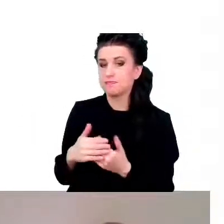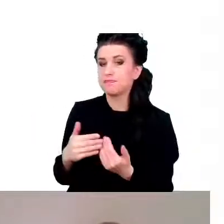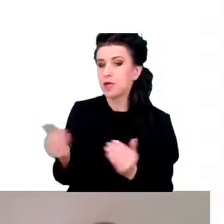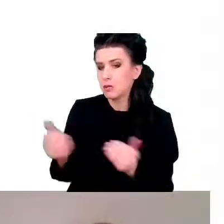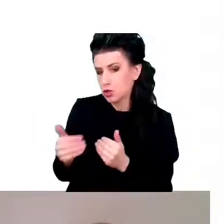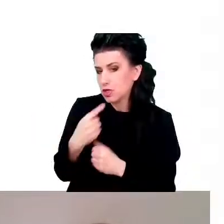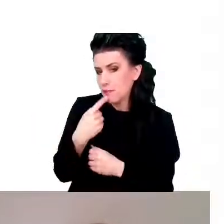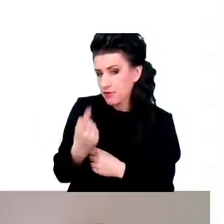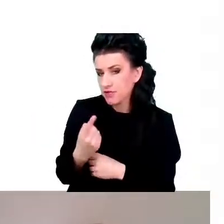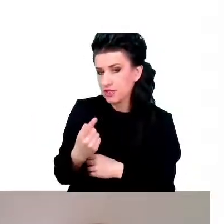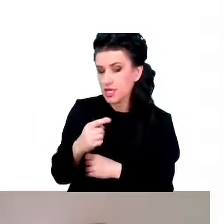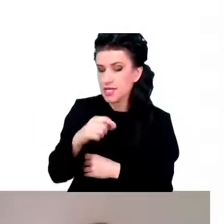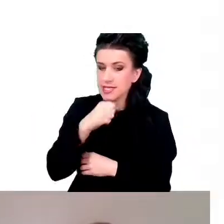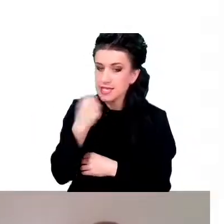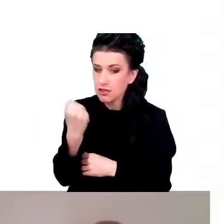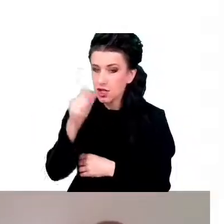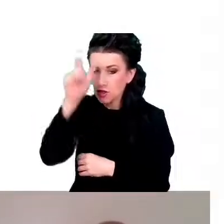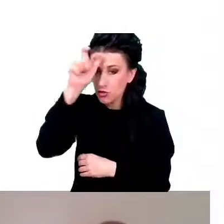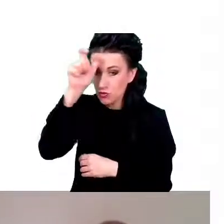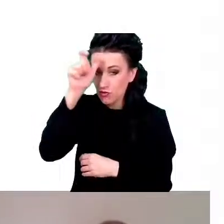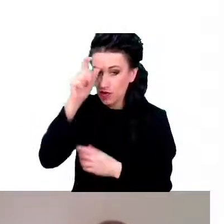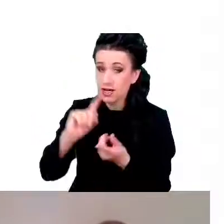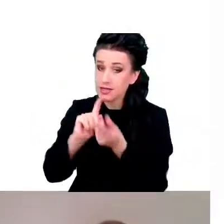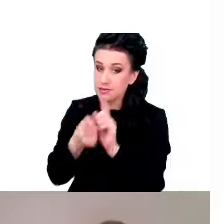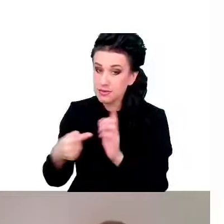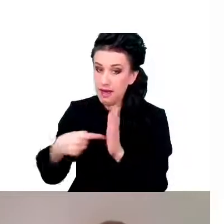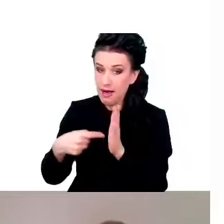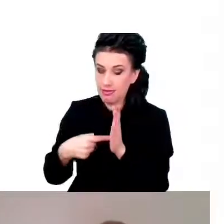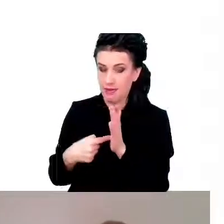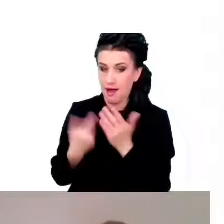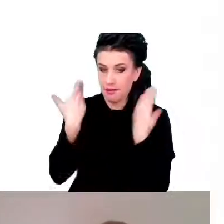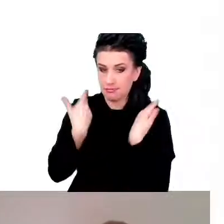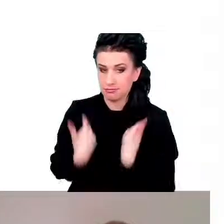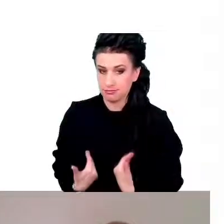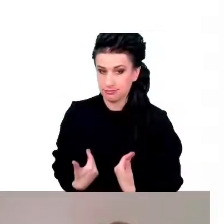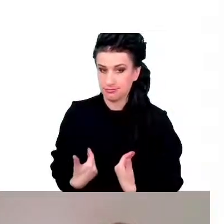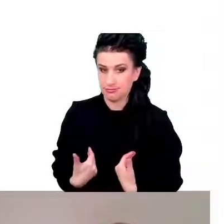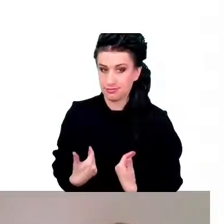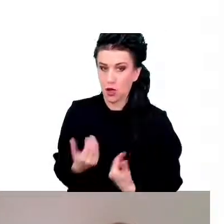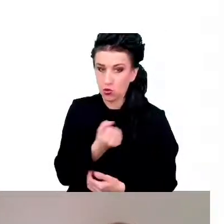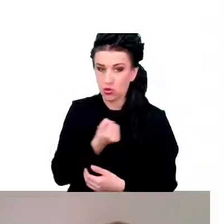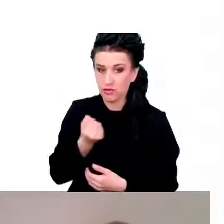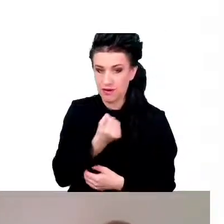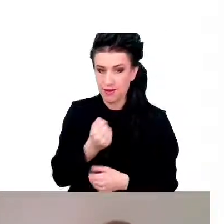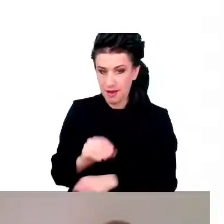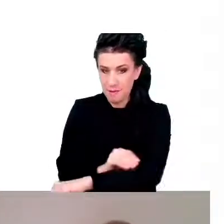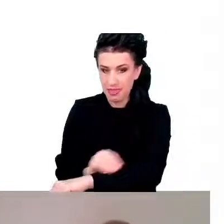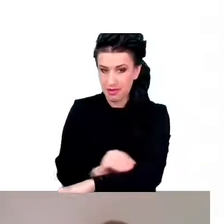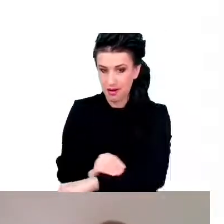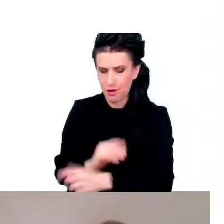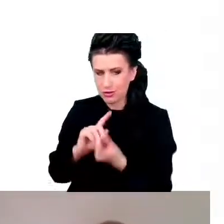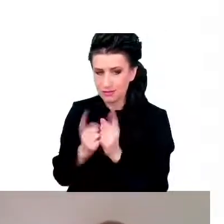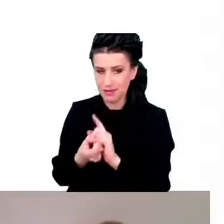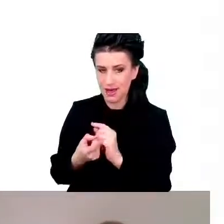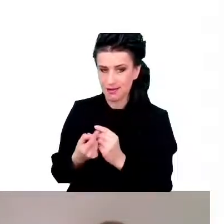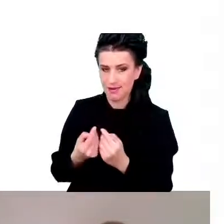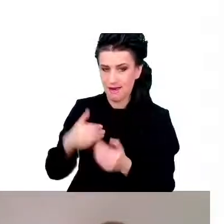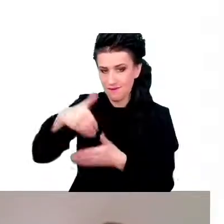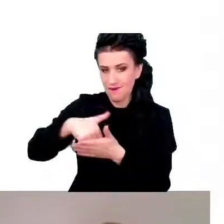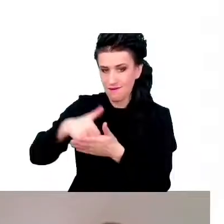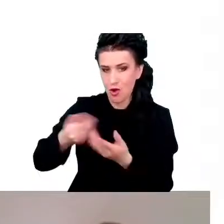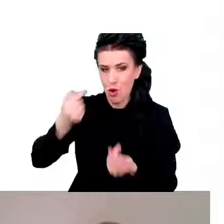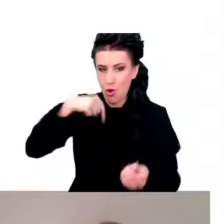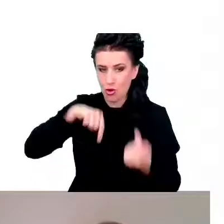nazwać procesem polegającym na zmianie właściwości użytkowych danego materiału i dla wielu materiałów to